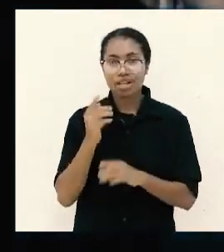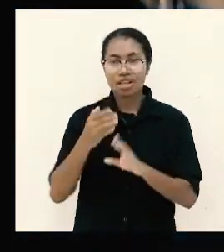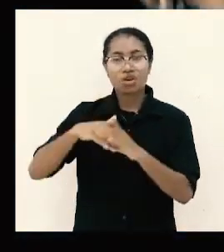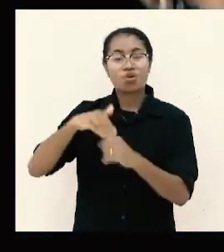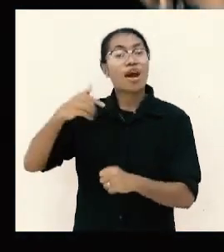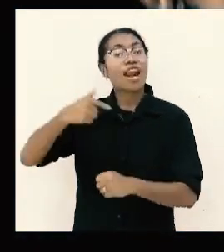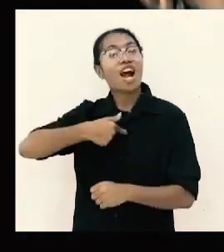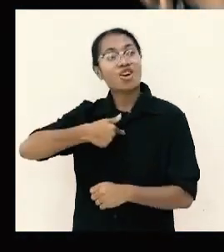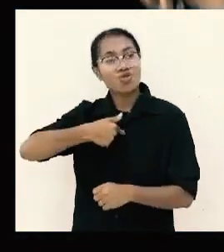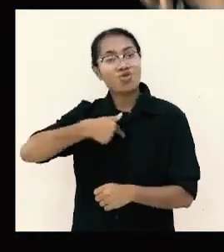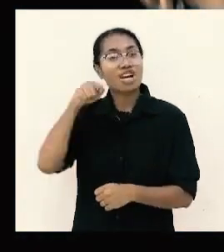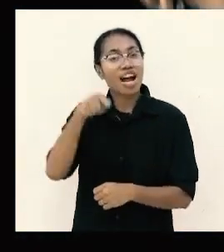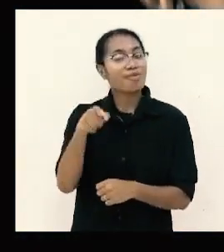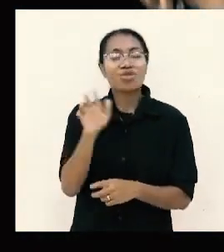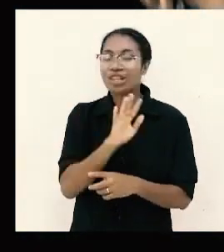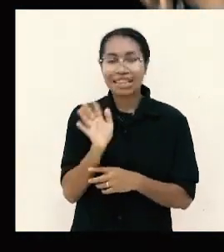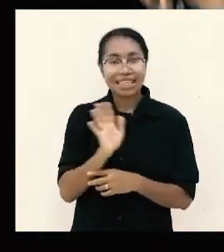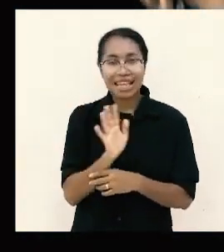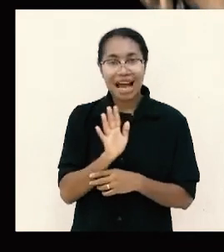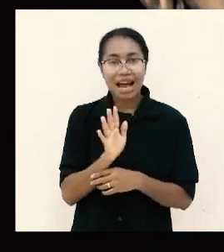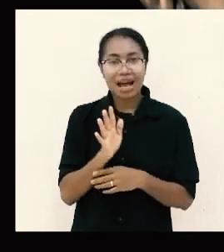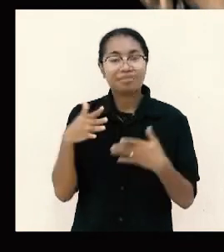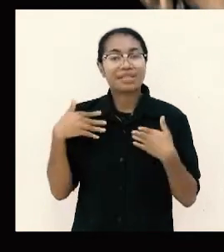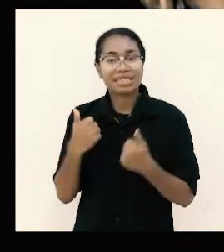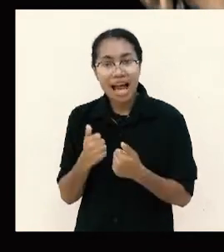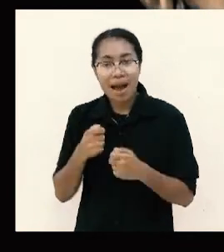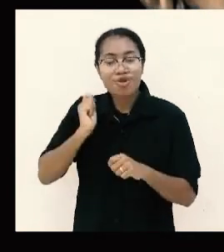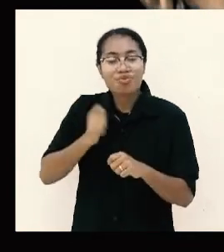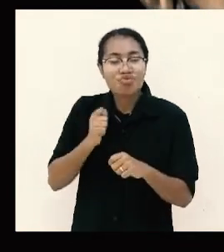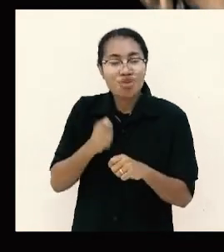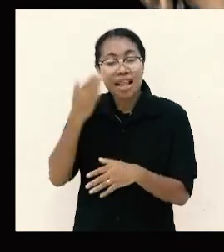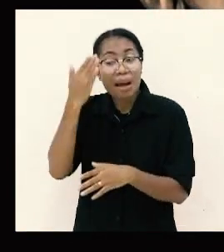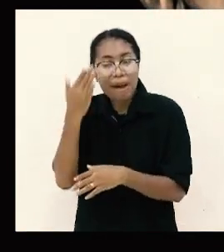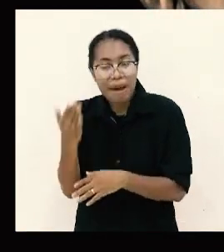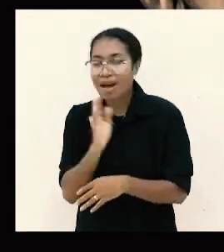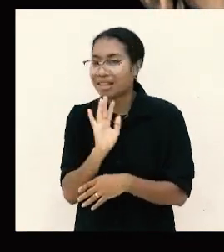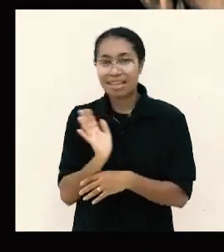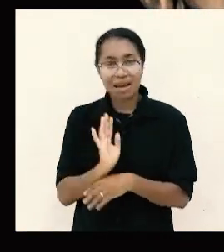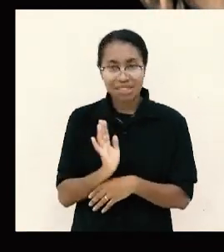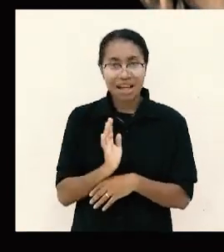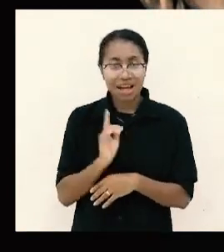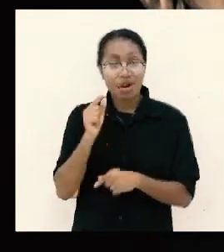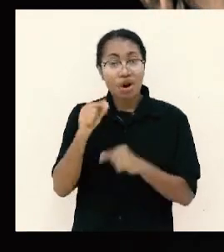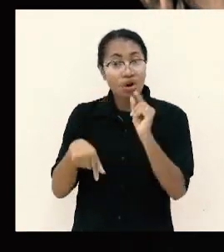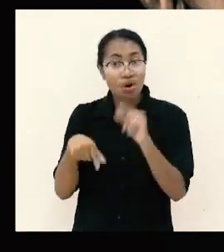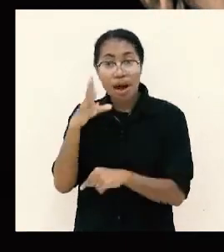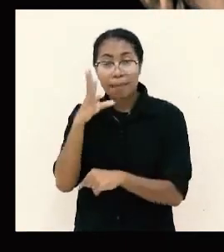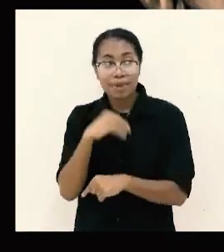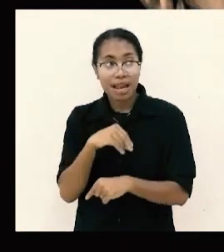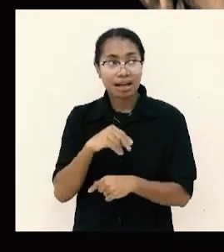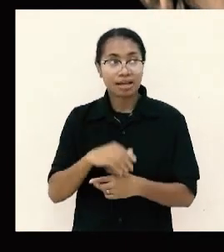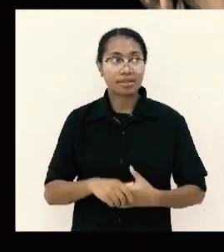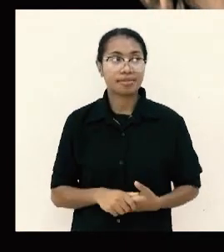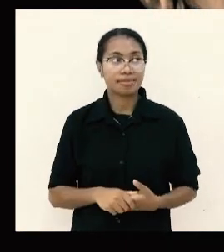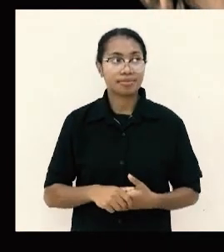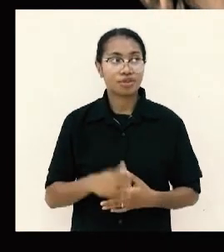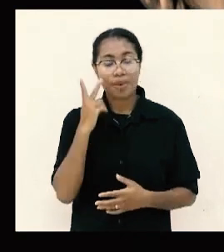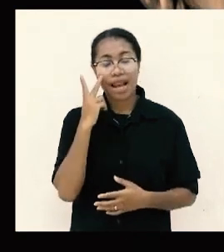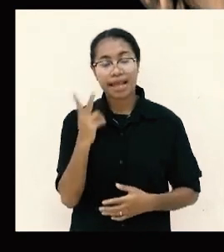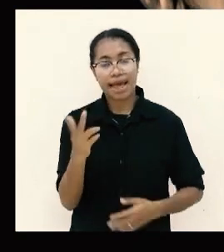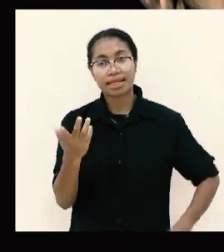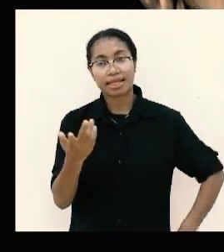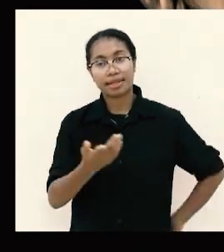aku kamu tidak dapat berbuat apa-apa itulah sebabnya ada orang berkata without him we can do